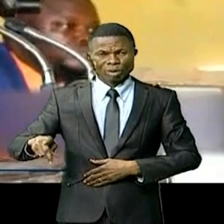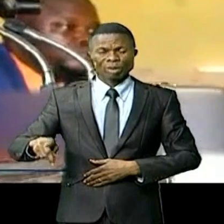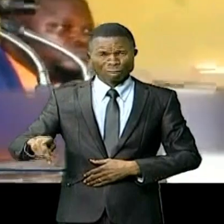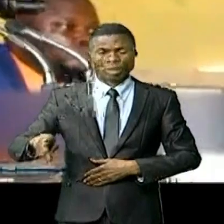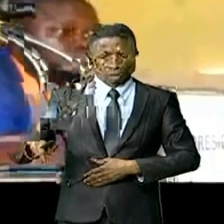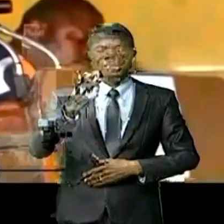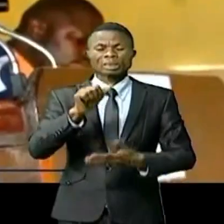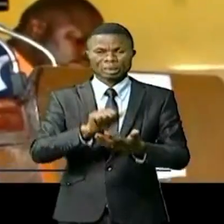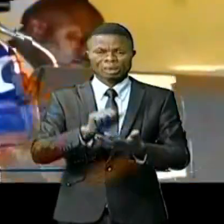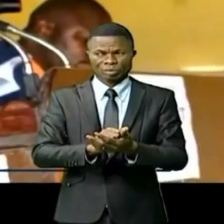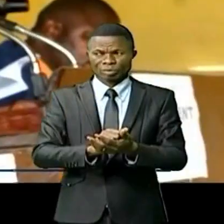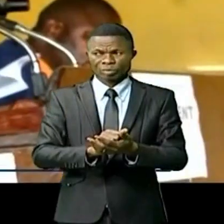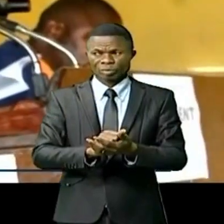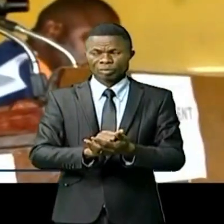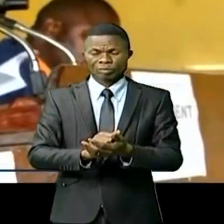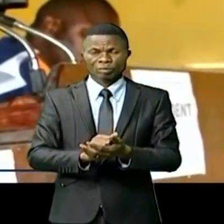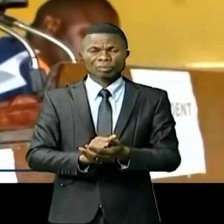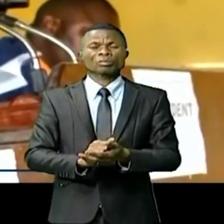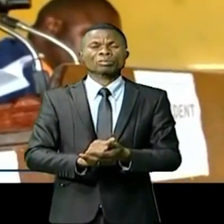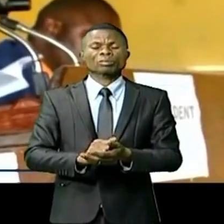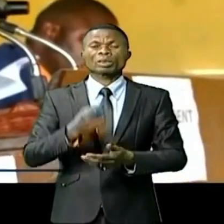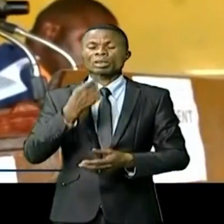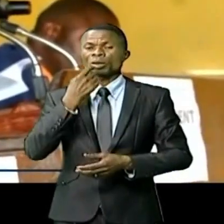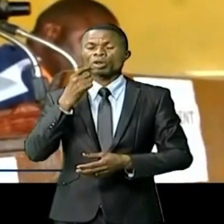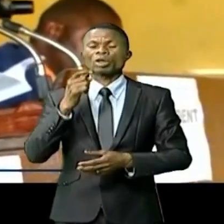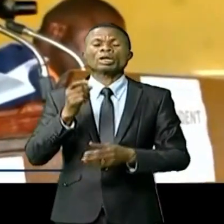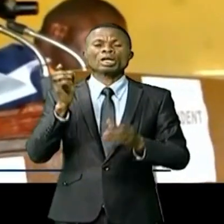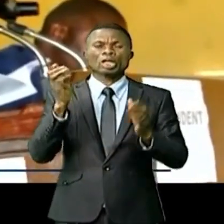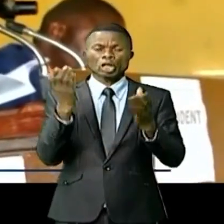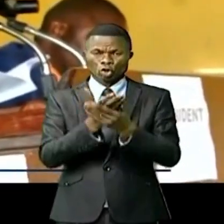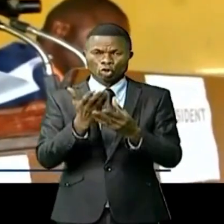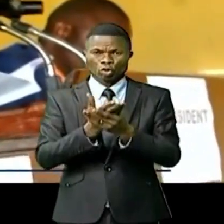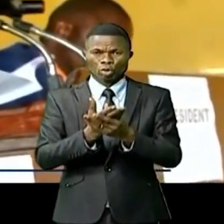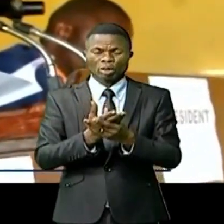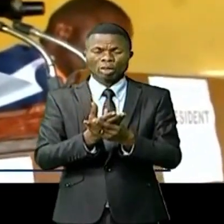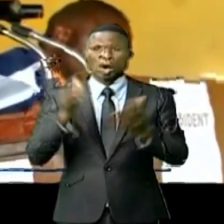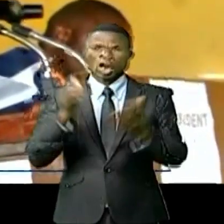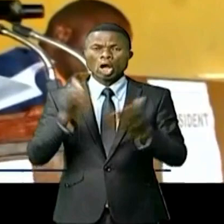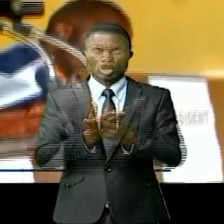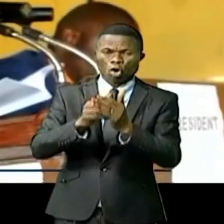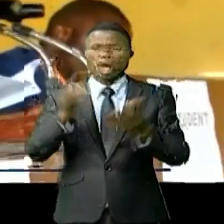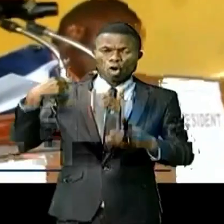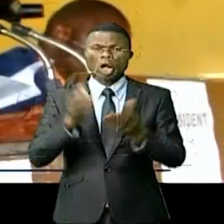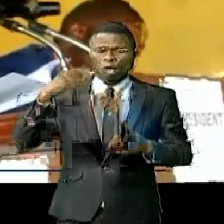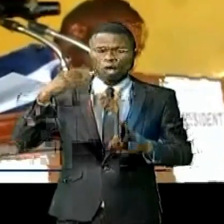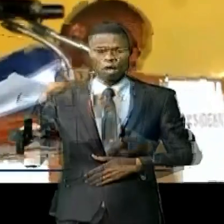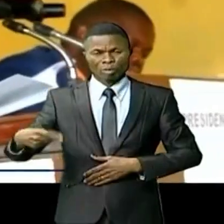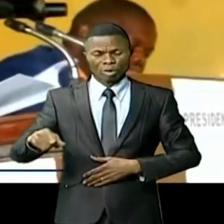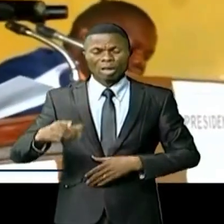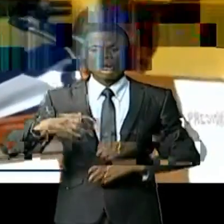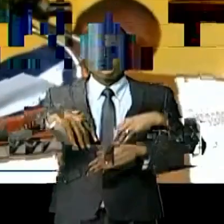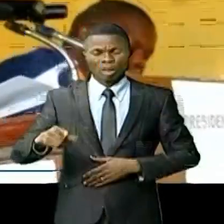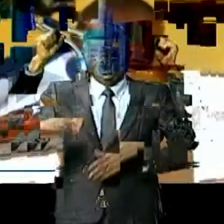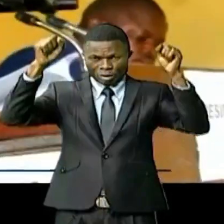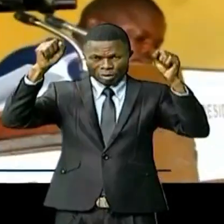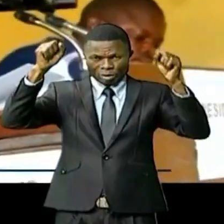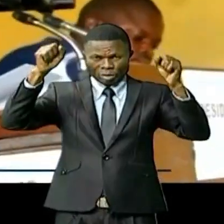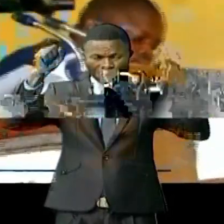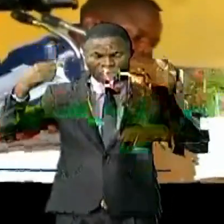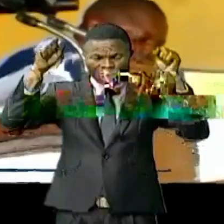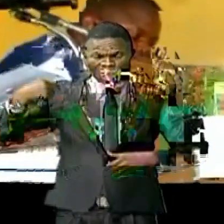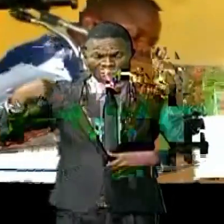déclaré. Une motion de définance contre les gouverneurs est adoptée. Le